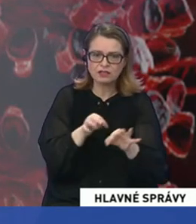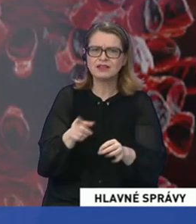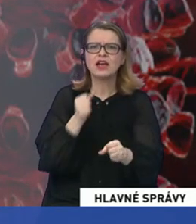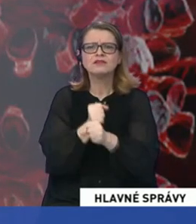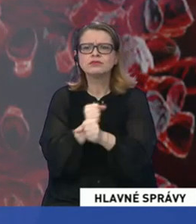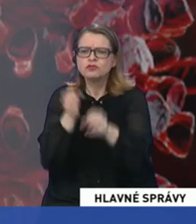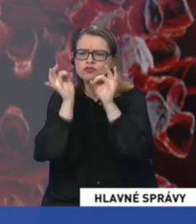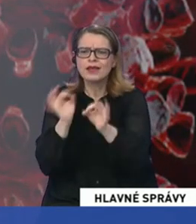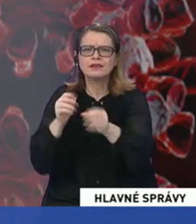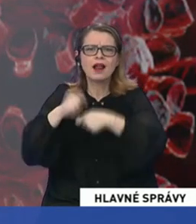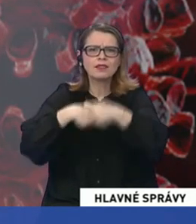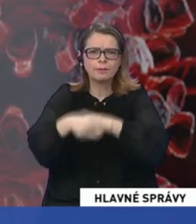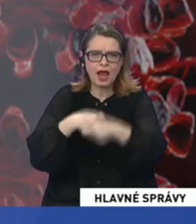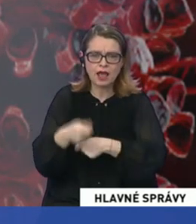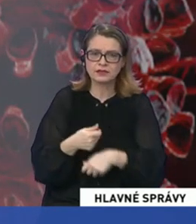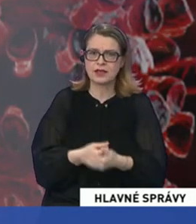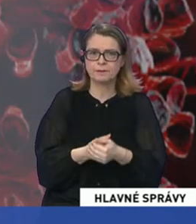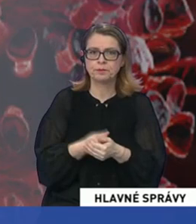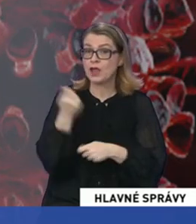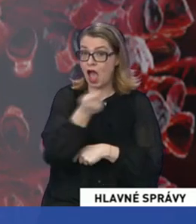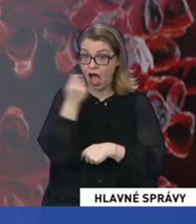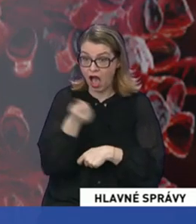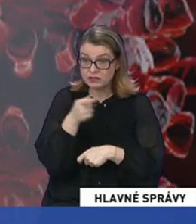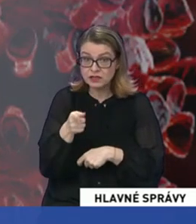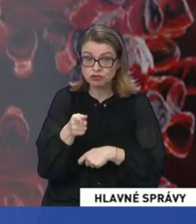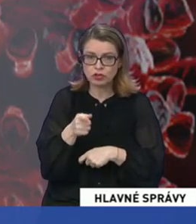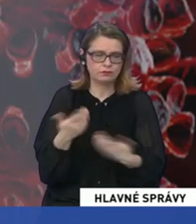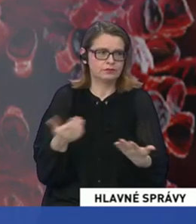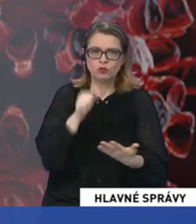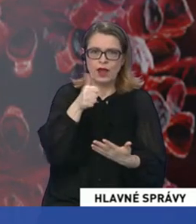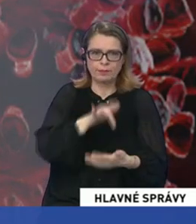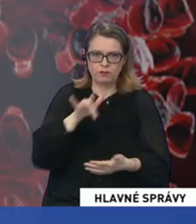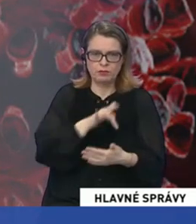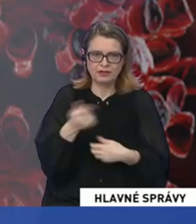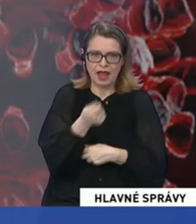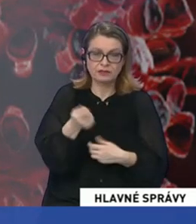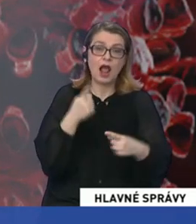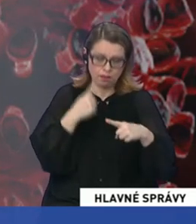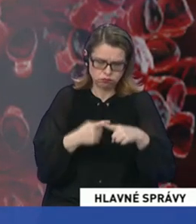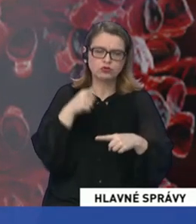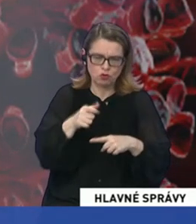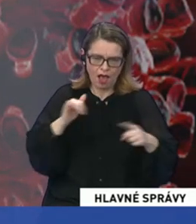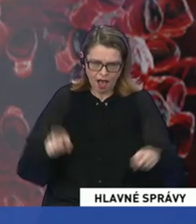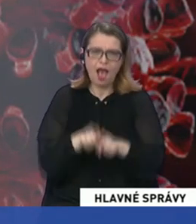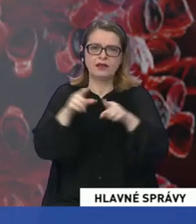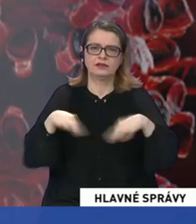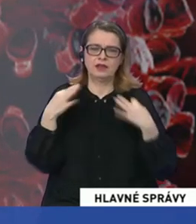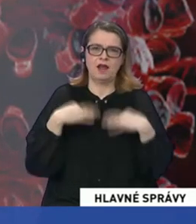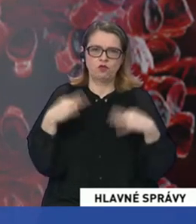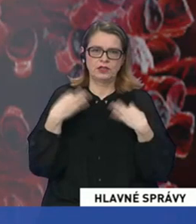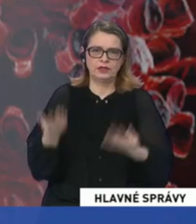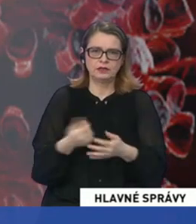špeciálnych činností. A hasiči, samozrejme, ktorí sú, sú v prvom rade hasiči, ale sú aj zdravotníckí záchranári. A zdravotnícky záchranná v kompetenciách